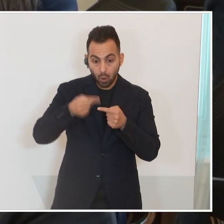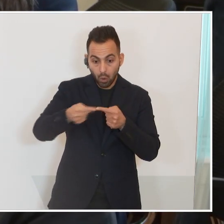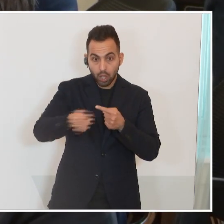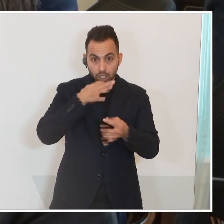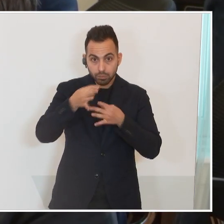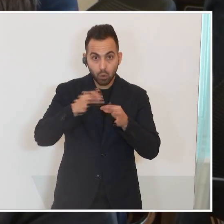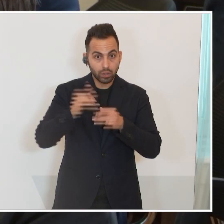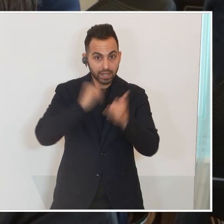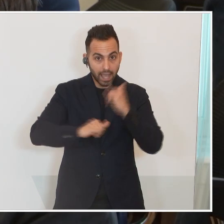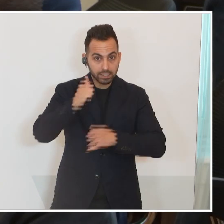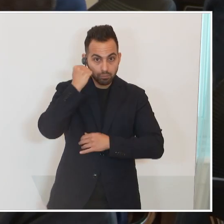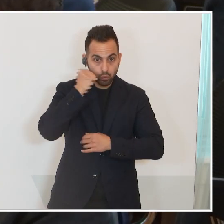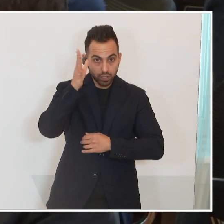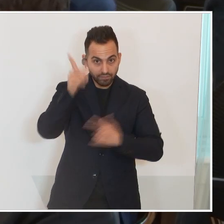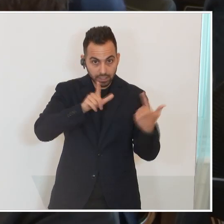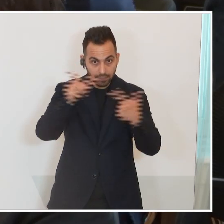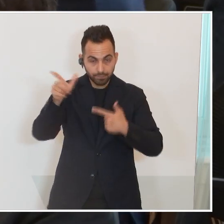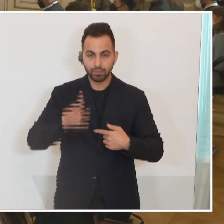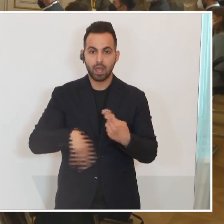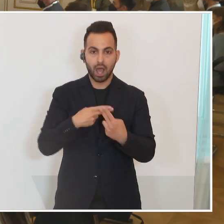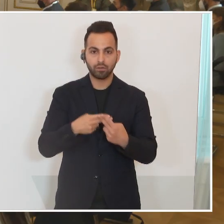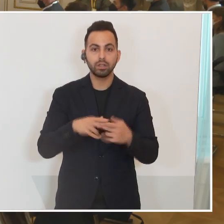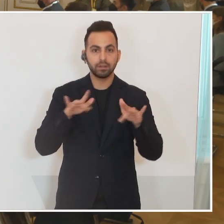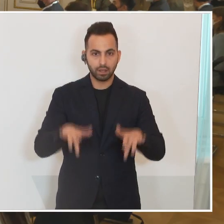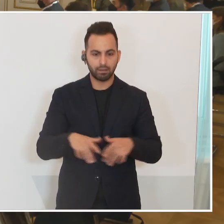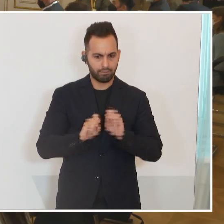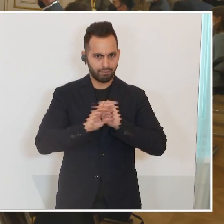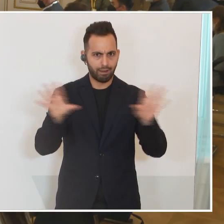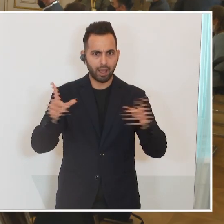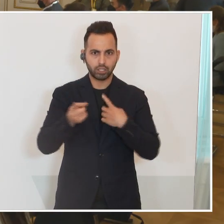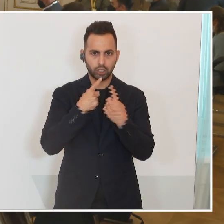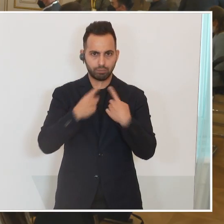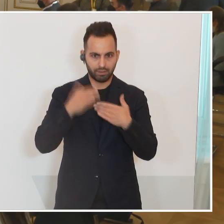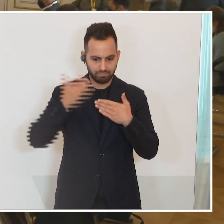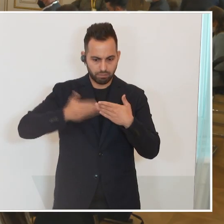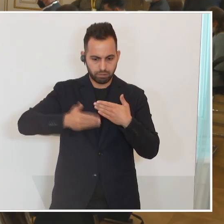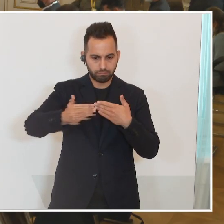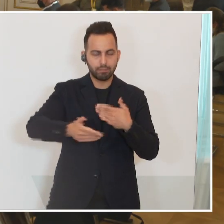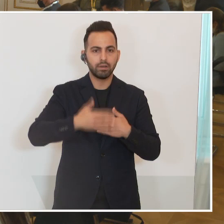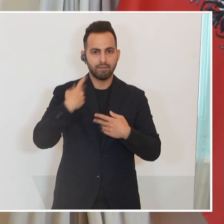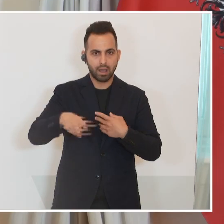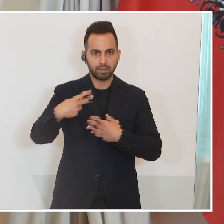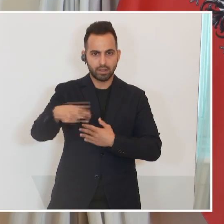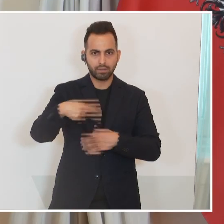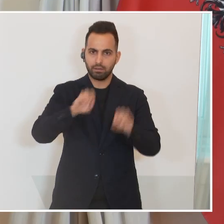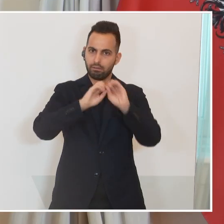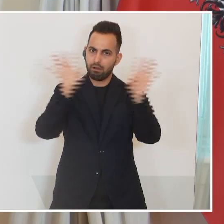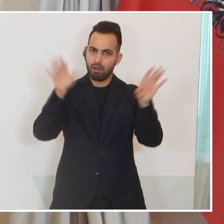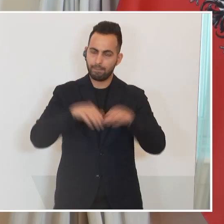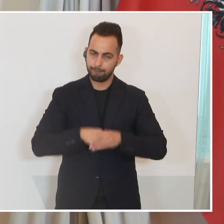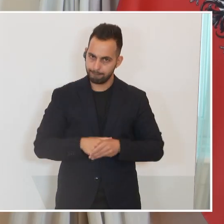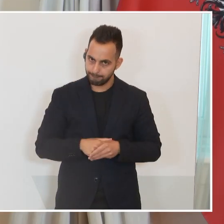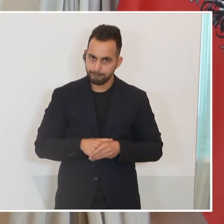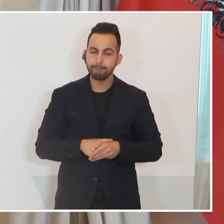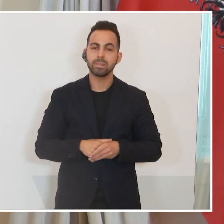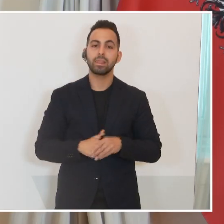eine Reise nach Moskau? Also zum Letzteren, es wird auf jeden Fall weitere Gespräche geben. Es gibt ja sozusagen in den